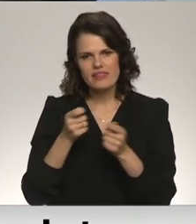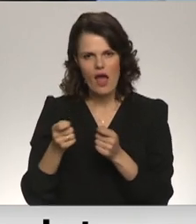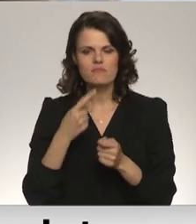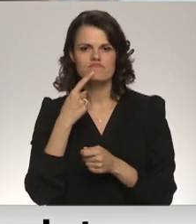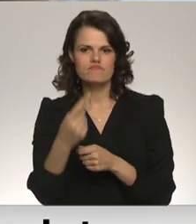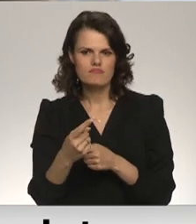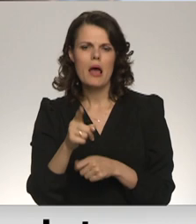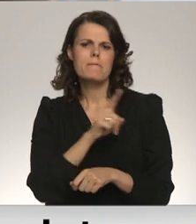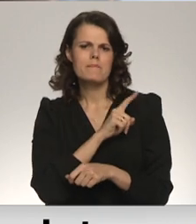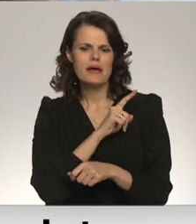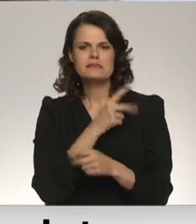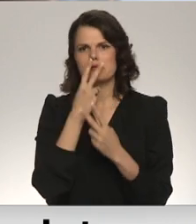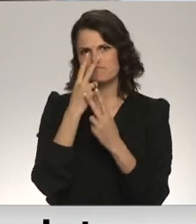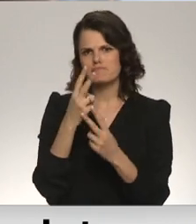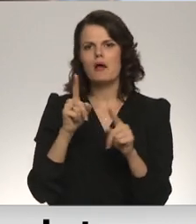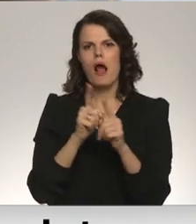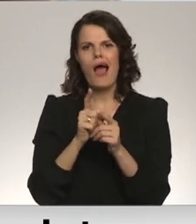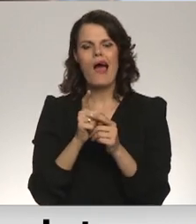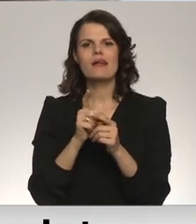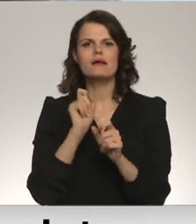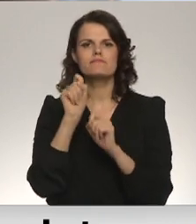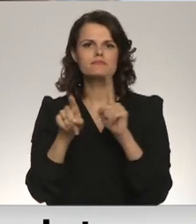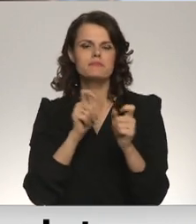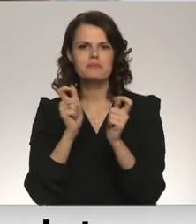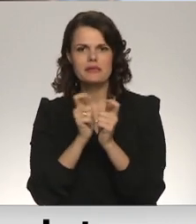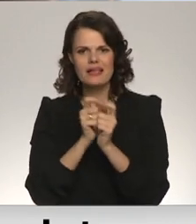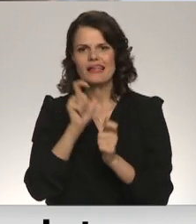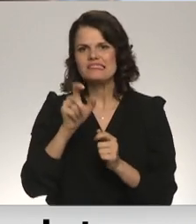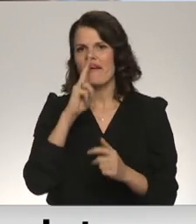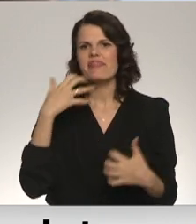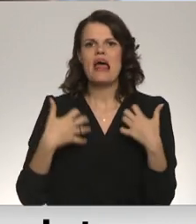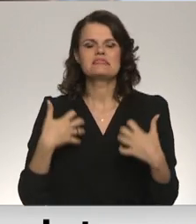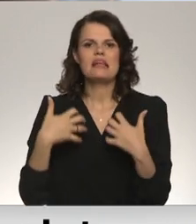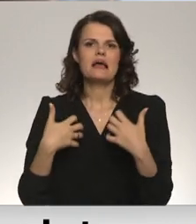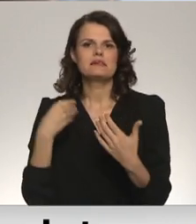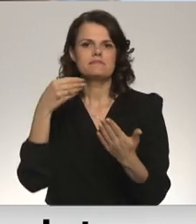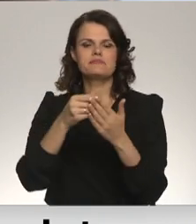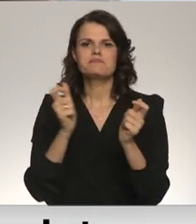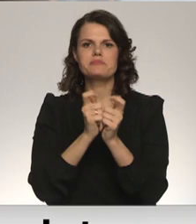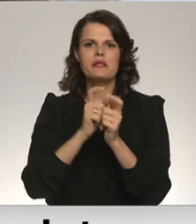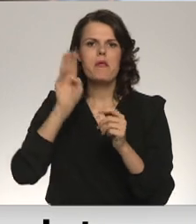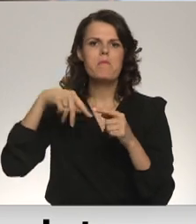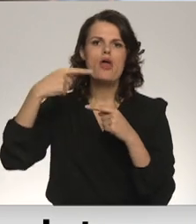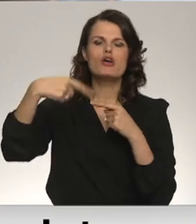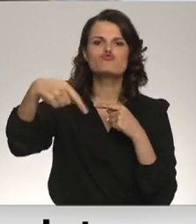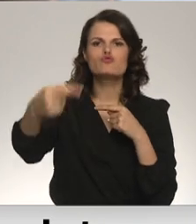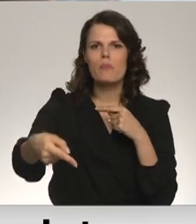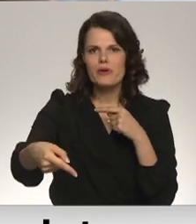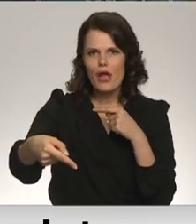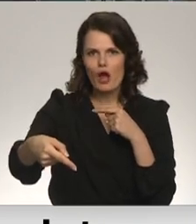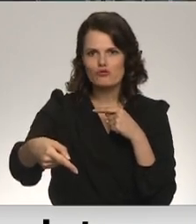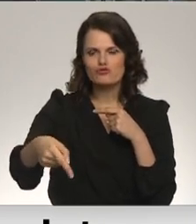atklākta piesardzība ir vērojama arī rezervācijas apjomos. Cilvēki nesteidzas rezervēt lidojumus vairākus mēnešus uz priekšu.